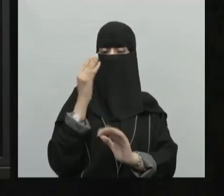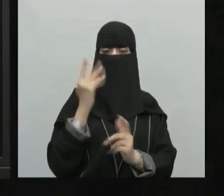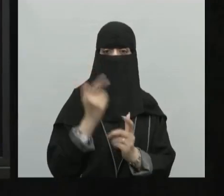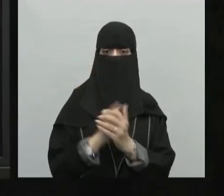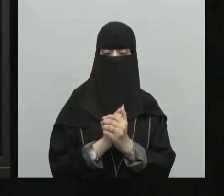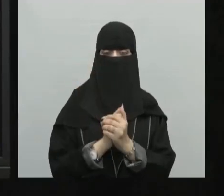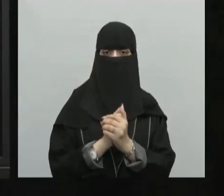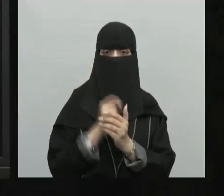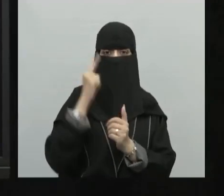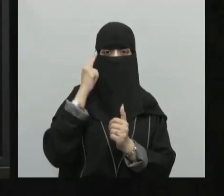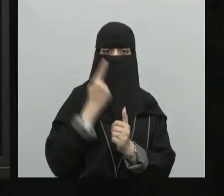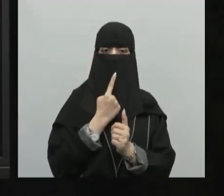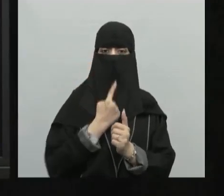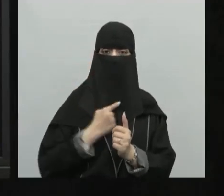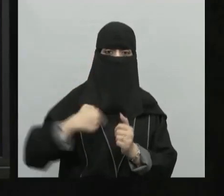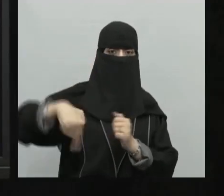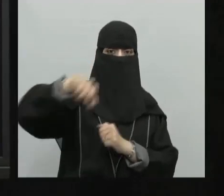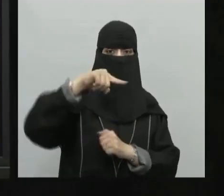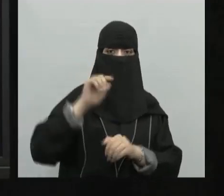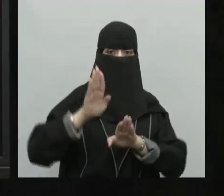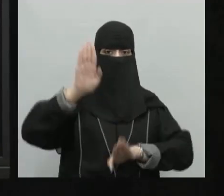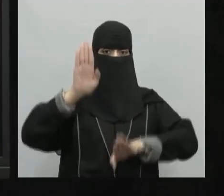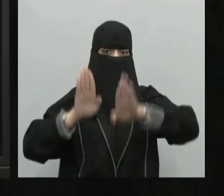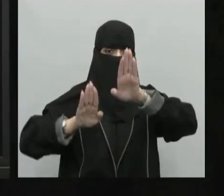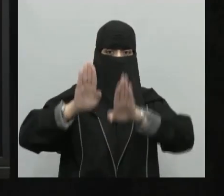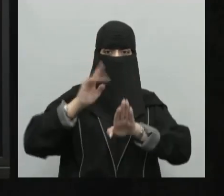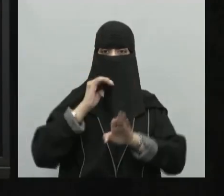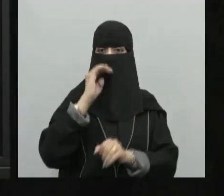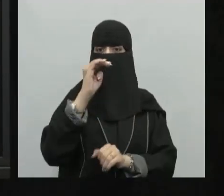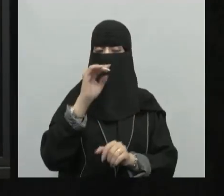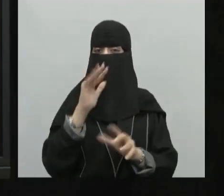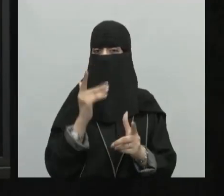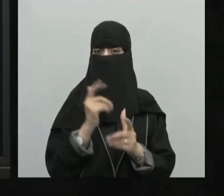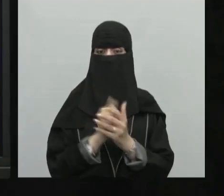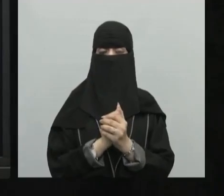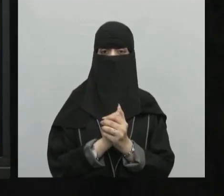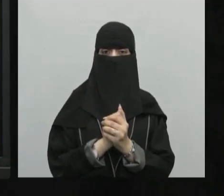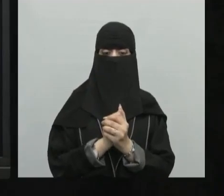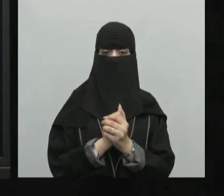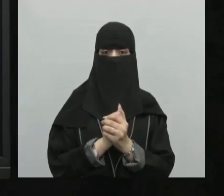نريد أن الجميع يشارك في حل هذا السؤال